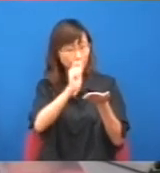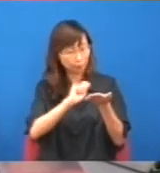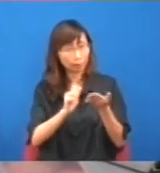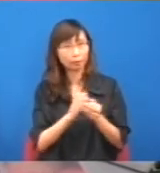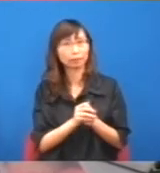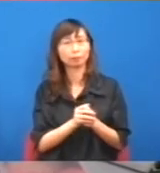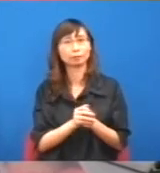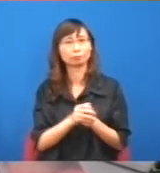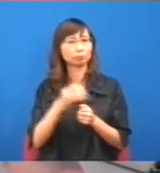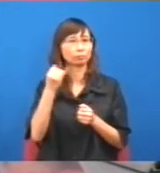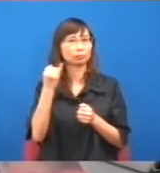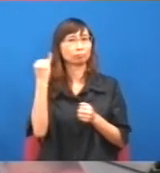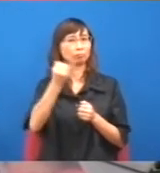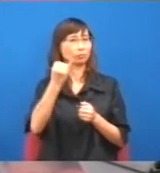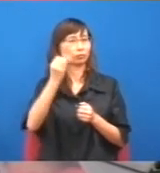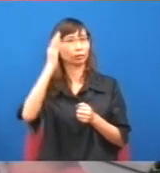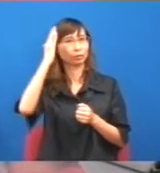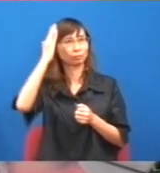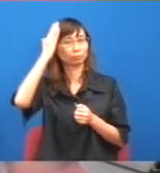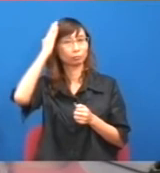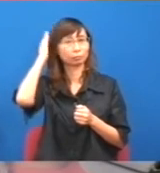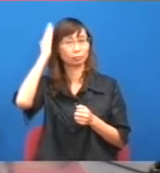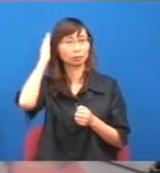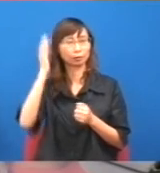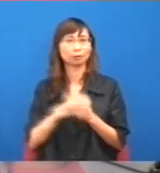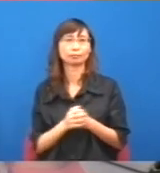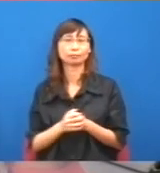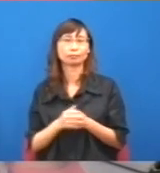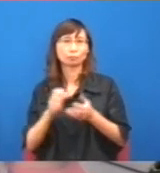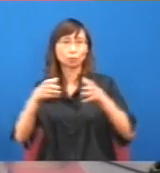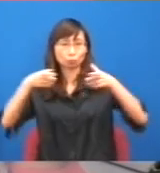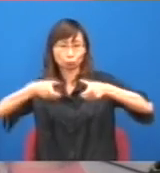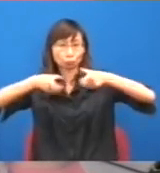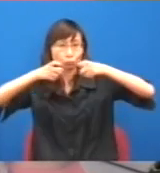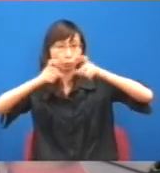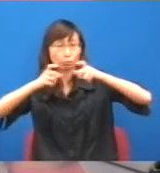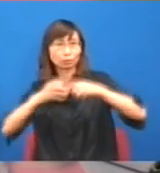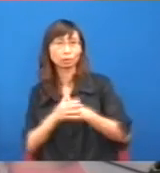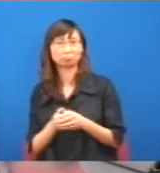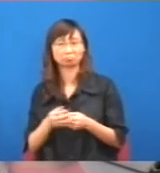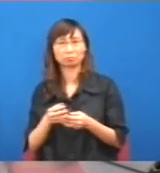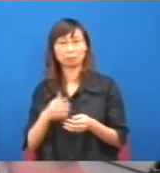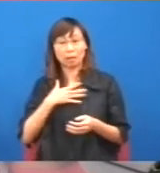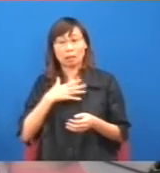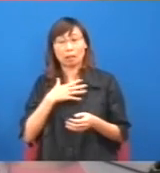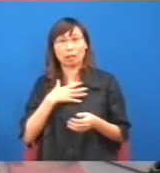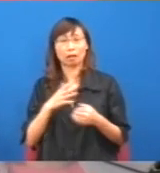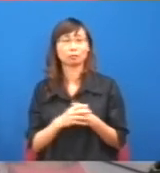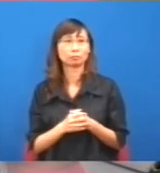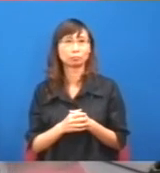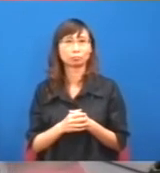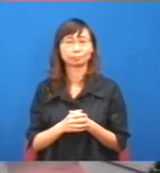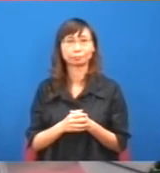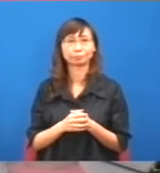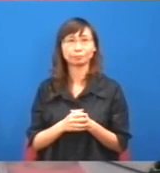不肖子,唯一被紅豆湯出賣蔣子權,就是這樣,看到紅豆湯,他就退了,但是一些